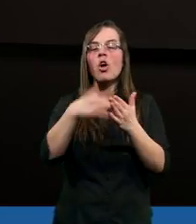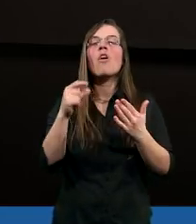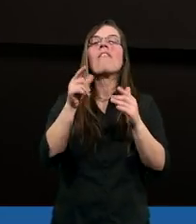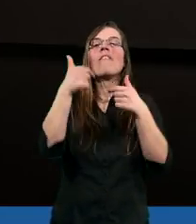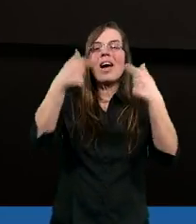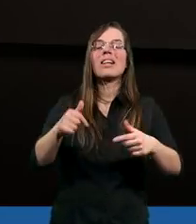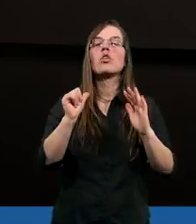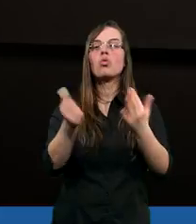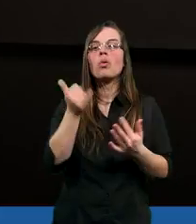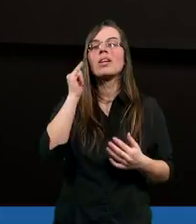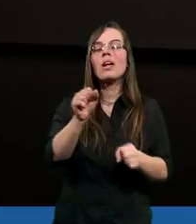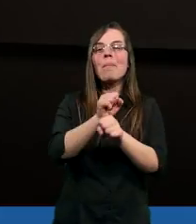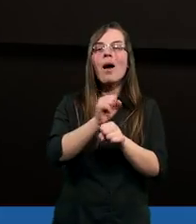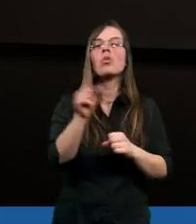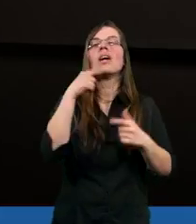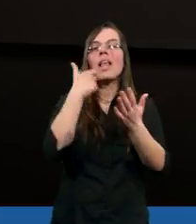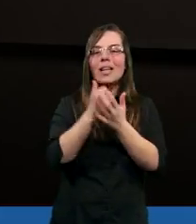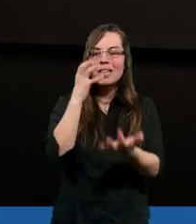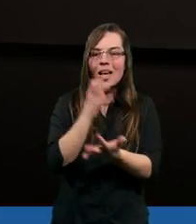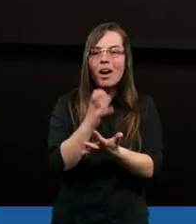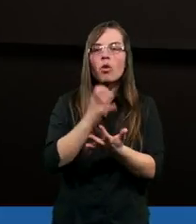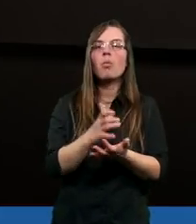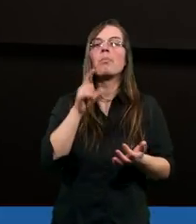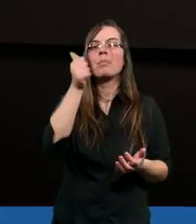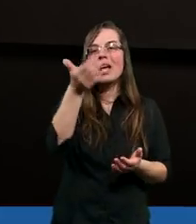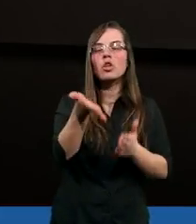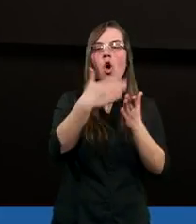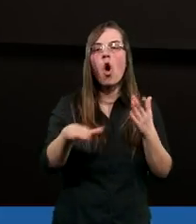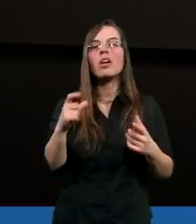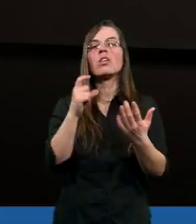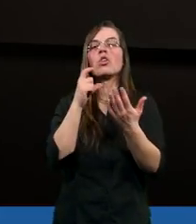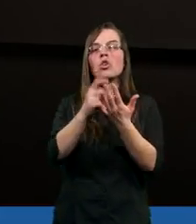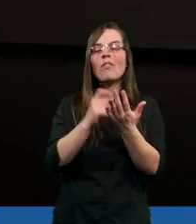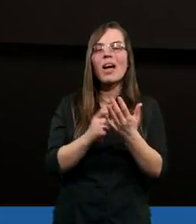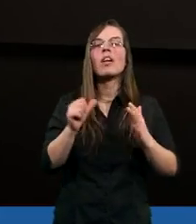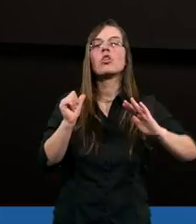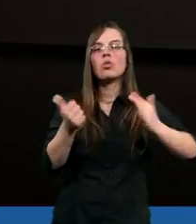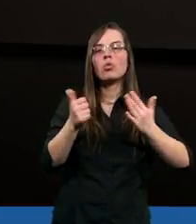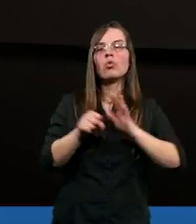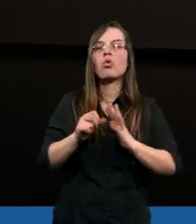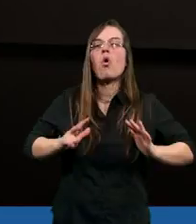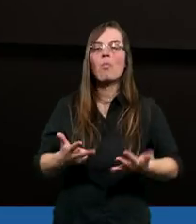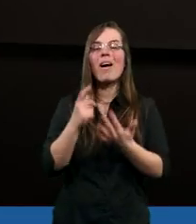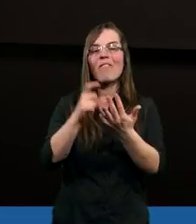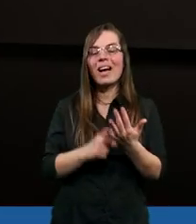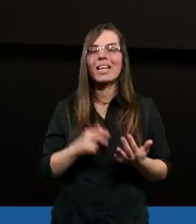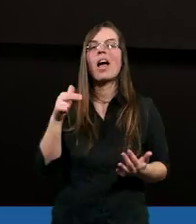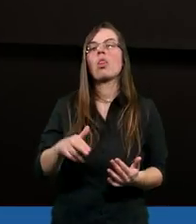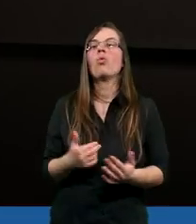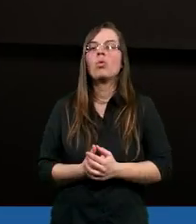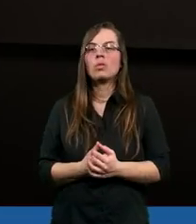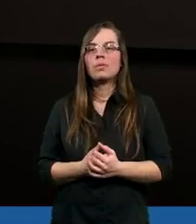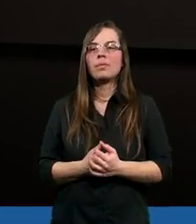rozdział, werset szósty i Małgosiu z listu Jakuba, pierwszy rozdział, szósty do ósmego wersetu.